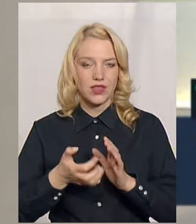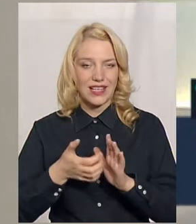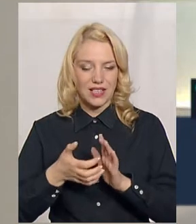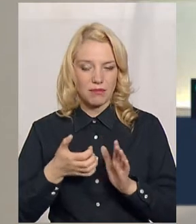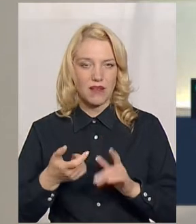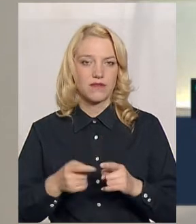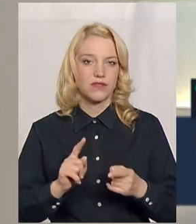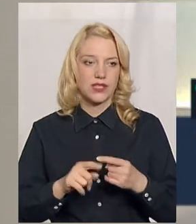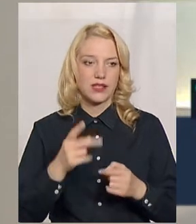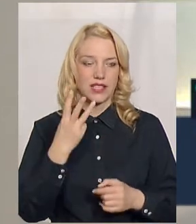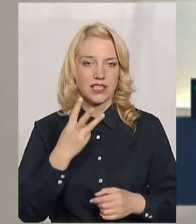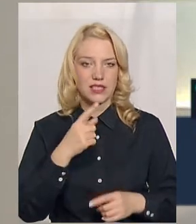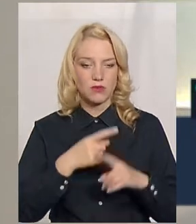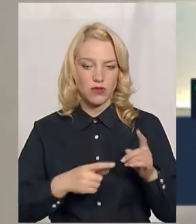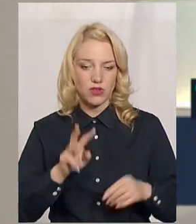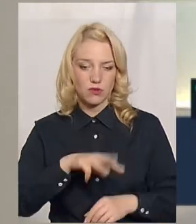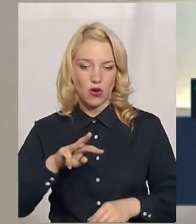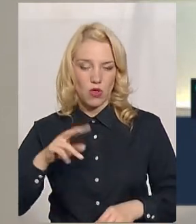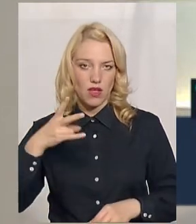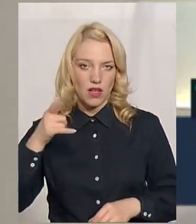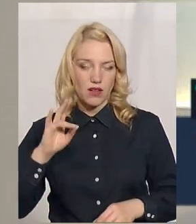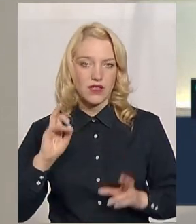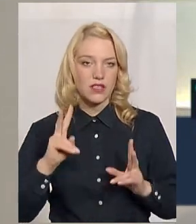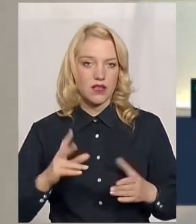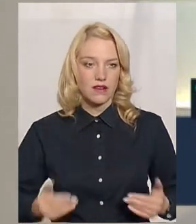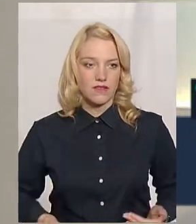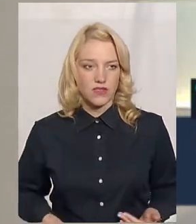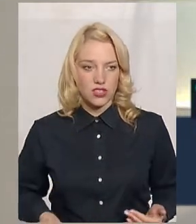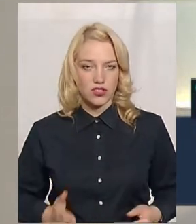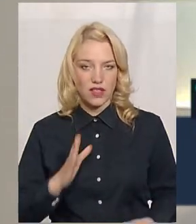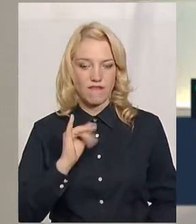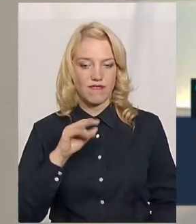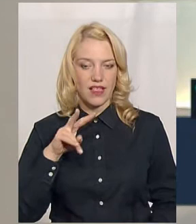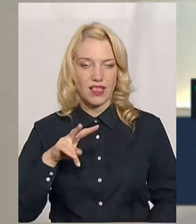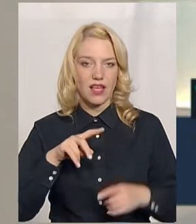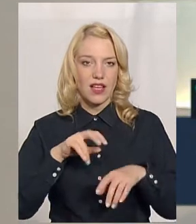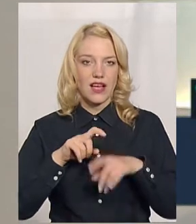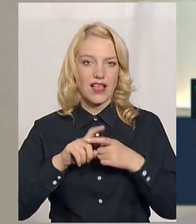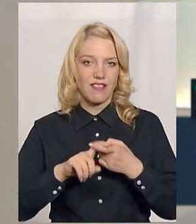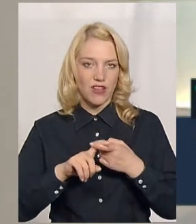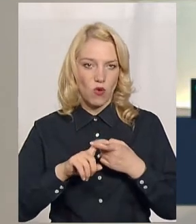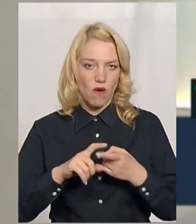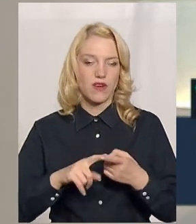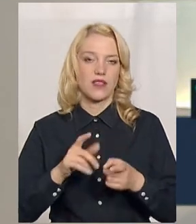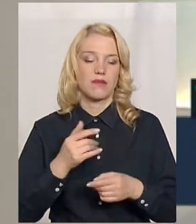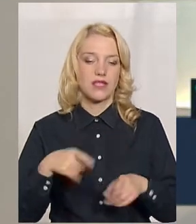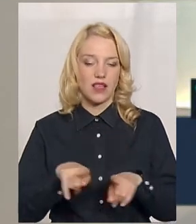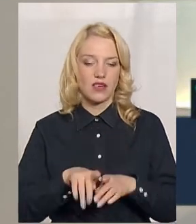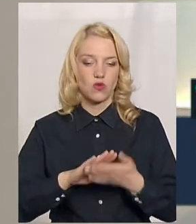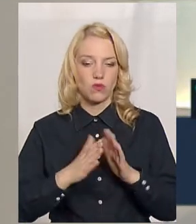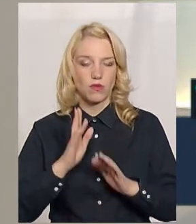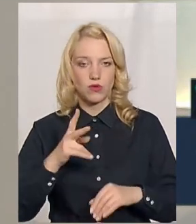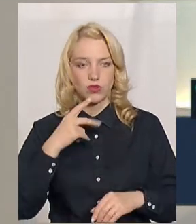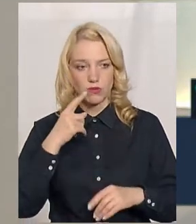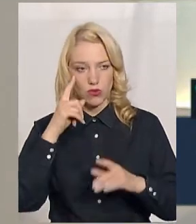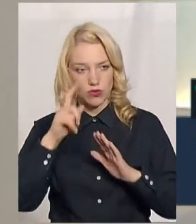понад 3,5 мільйони гривень. Як вижити вілінфікованим? За таких умов будемо з'ясовувати із директором